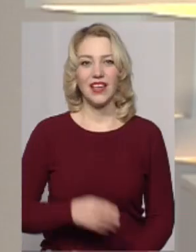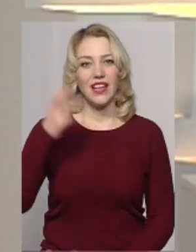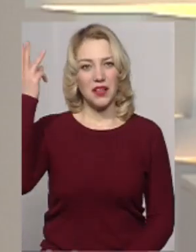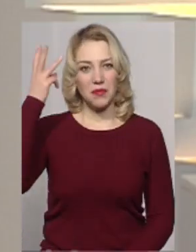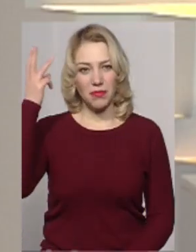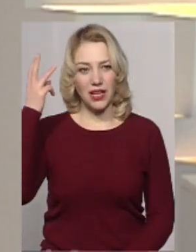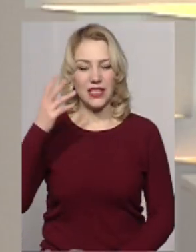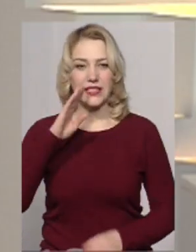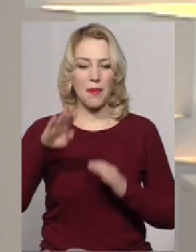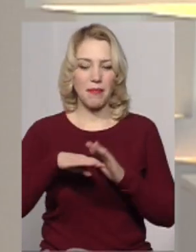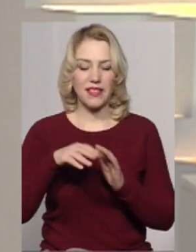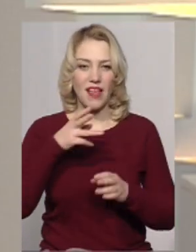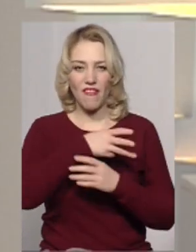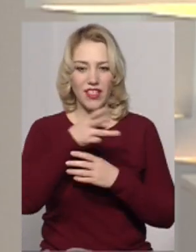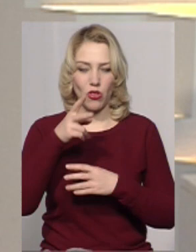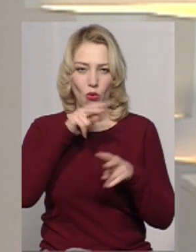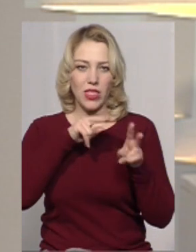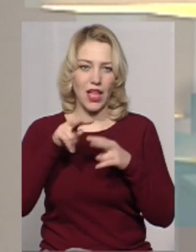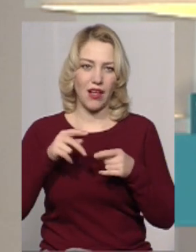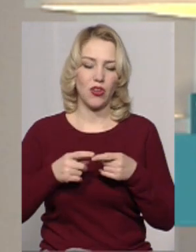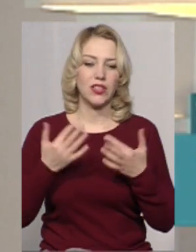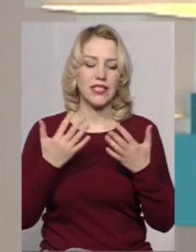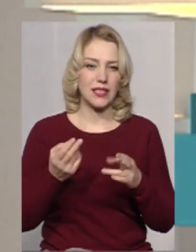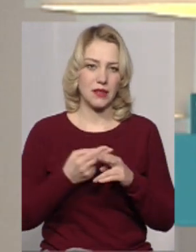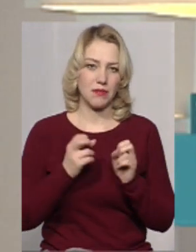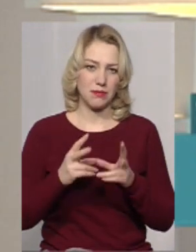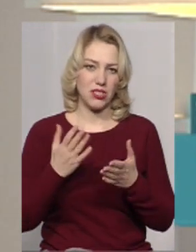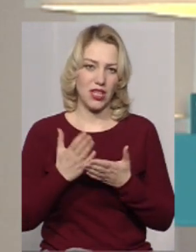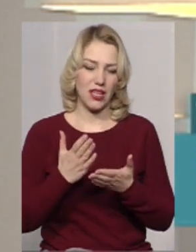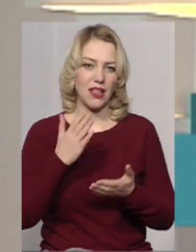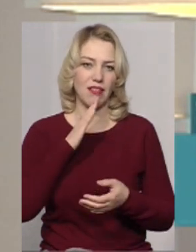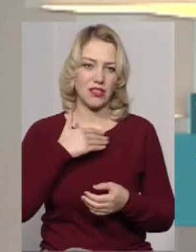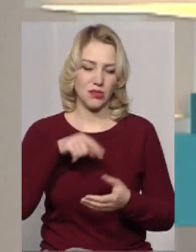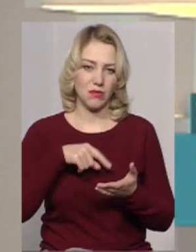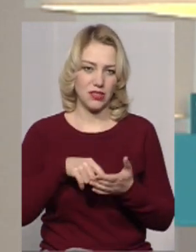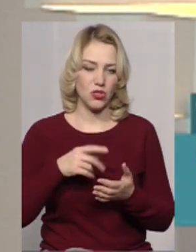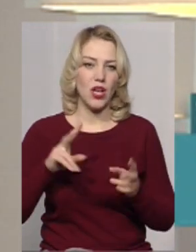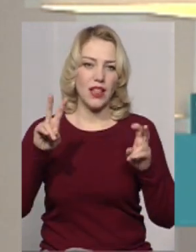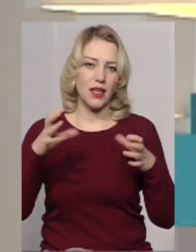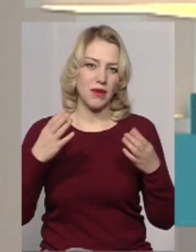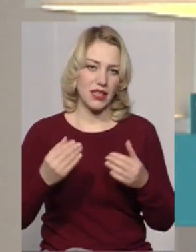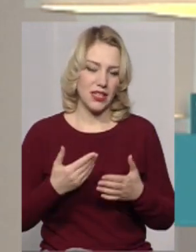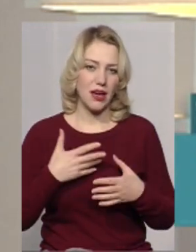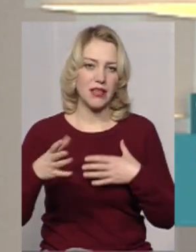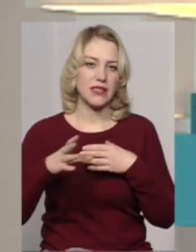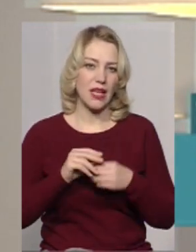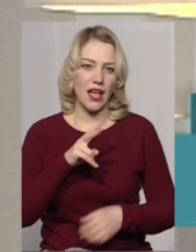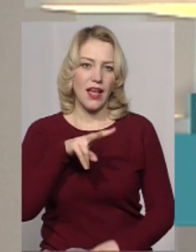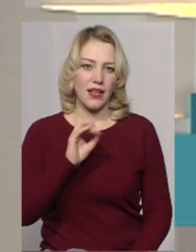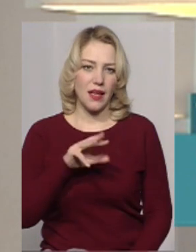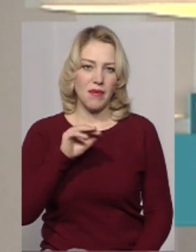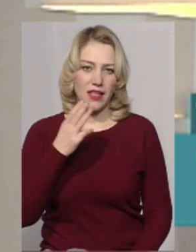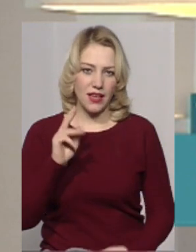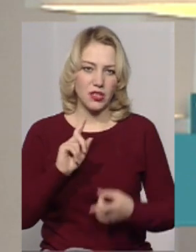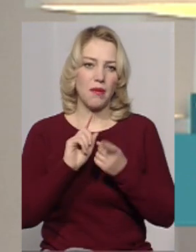Хмельницький під відеонаглядом. Наскільки безпечним стає місто? Це тема дня. Усіх вітаємо. Ми з Оксаною Фіновською працюємо для